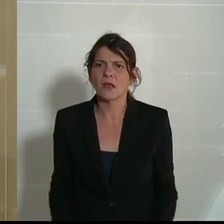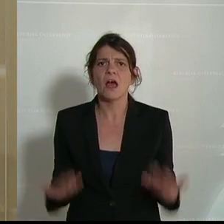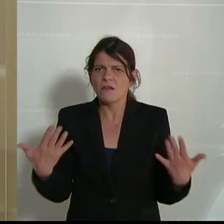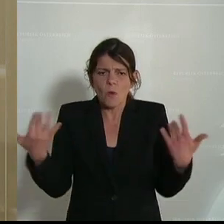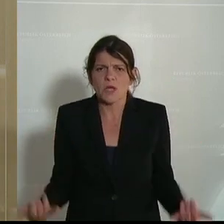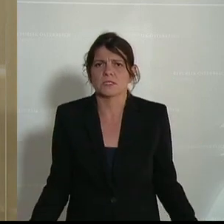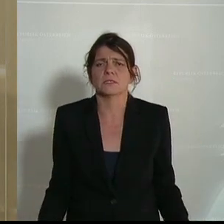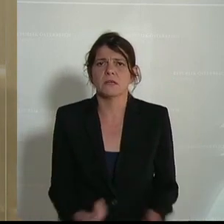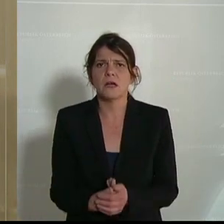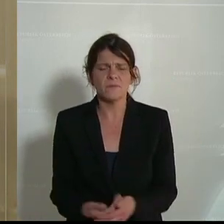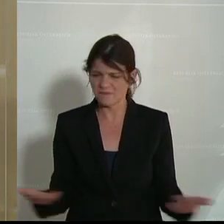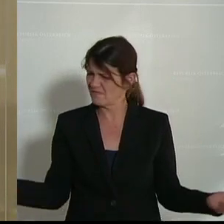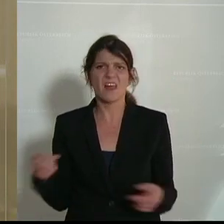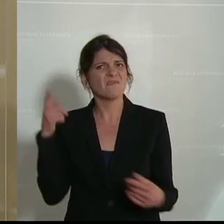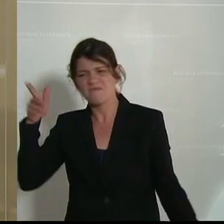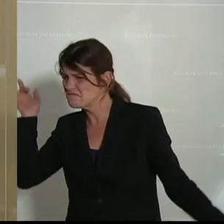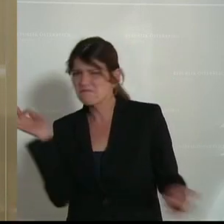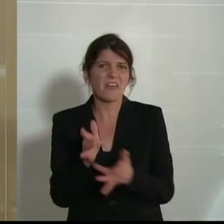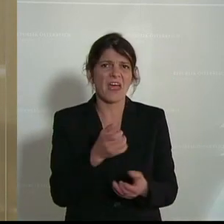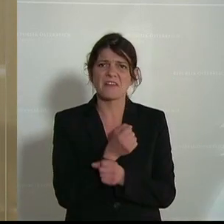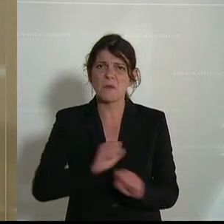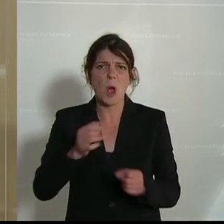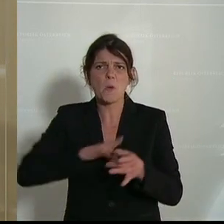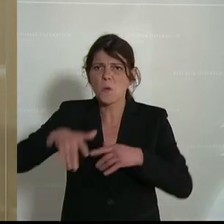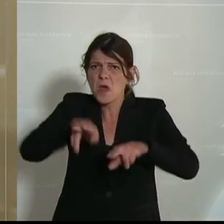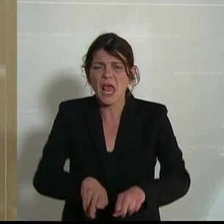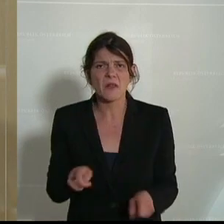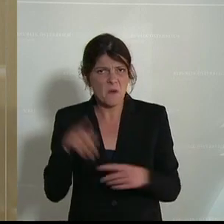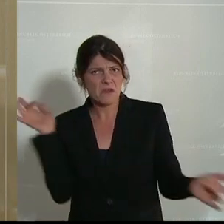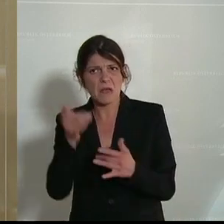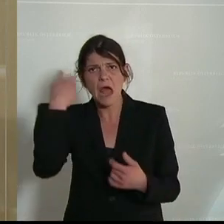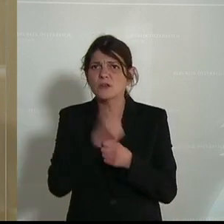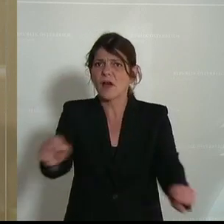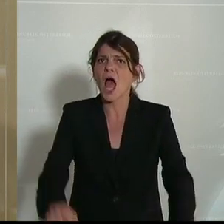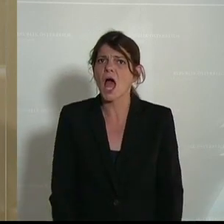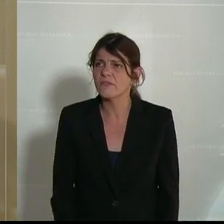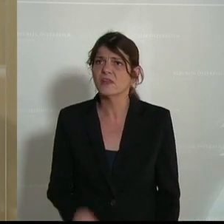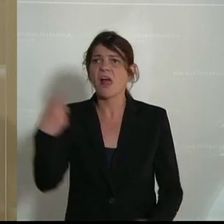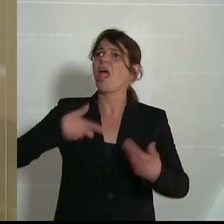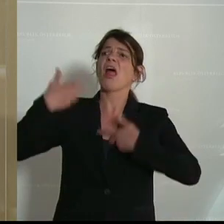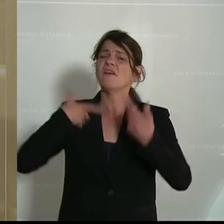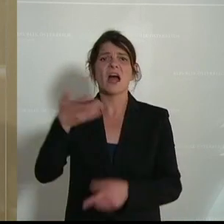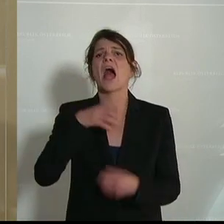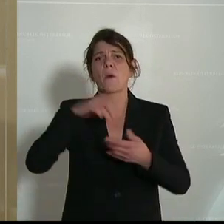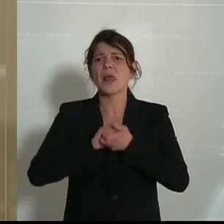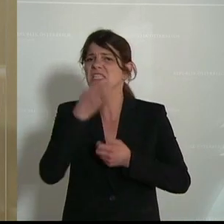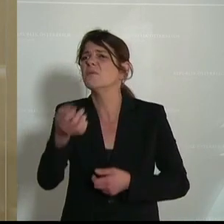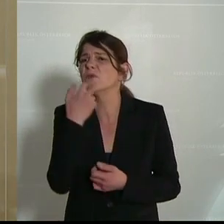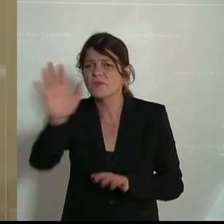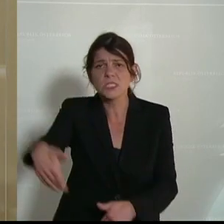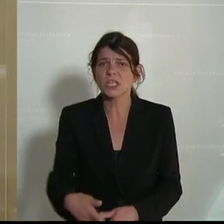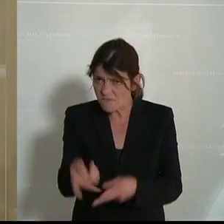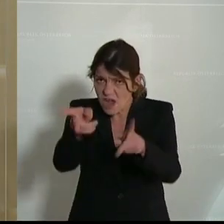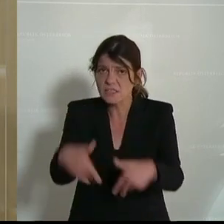sind wir da? Das geht ja komplett gegen demokratische Grundrechte und gegen Meinungsfreiheit. Da kannst du ja aufwageln, Kollege Sieber, wie du willst, das ist die